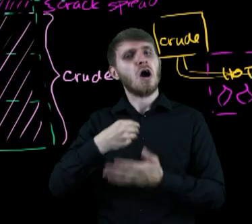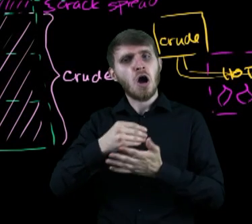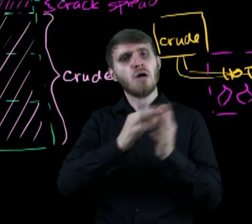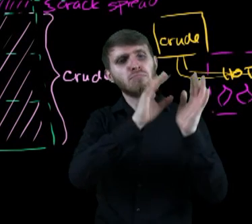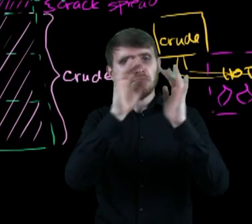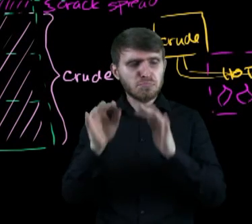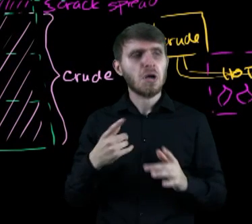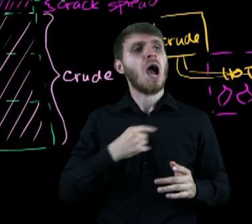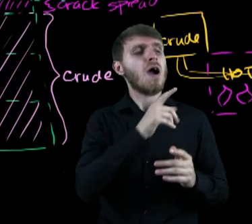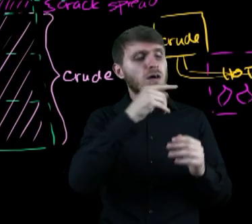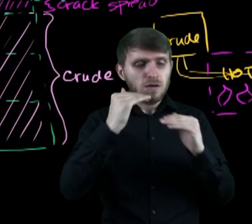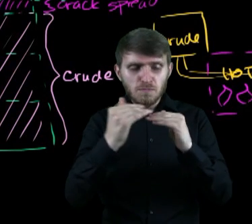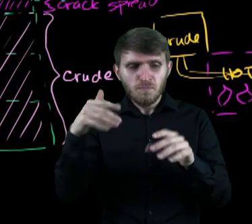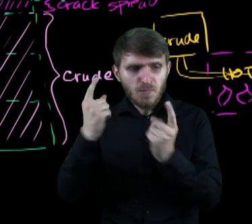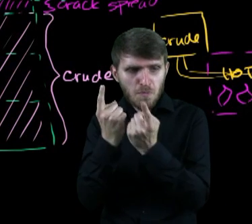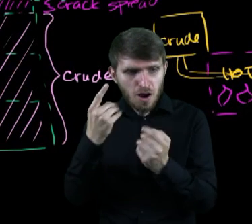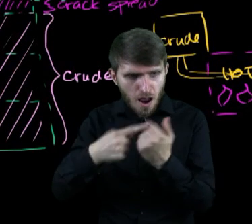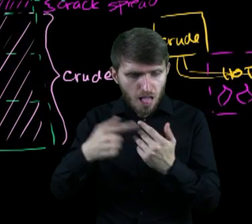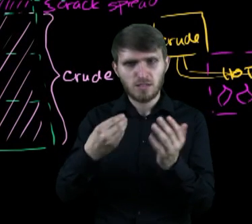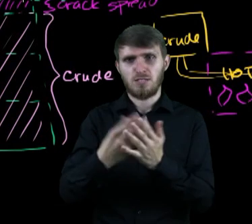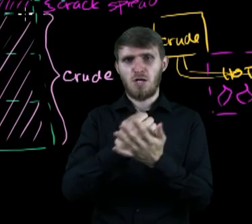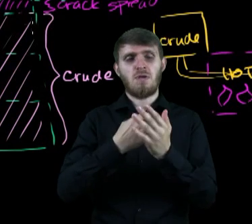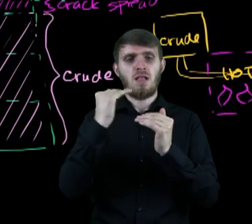kosztów i ile zarabia każdy z pośredników.